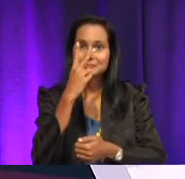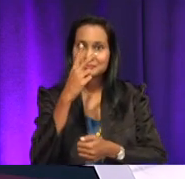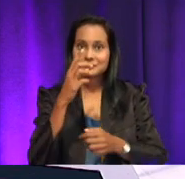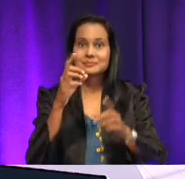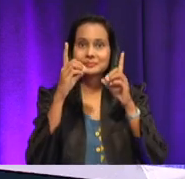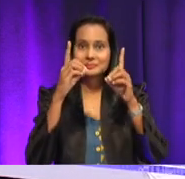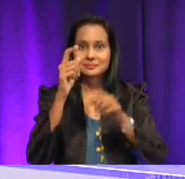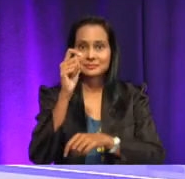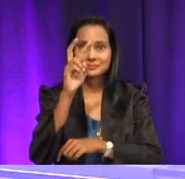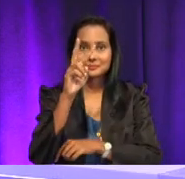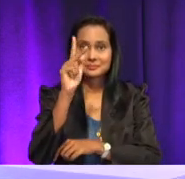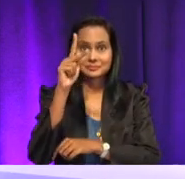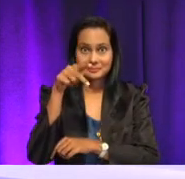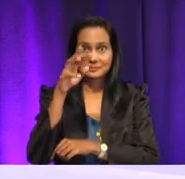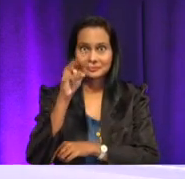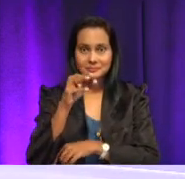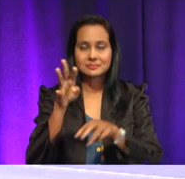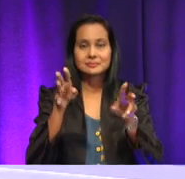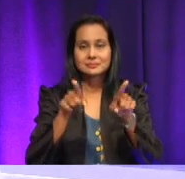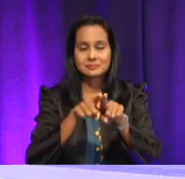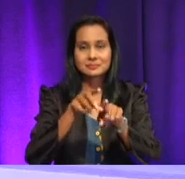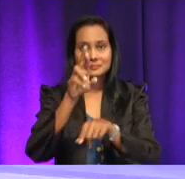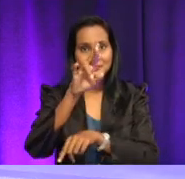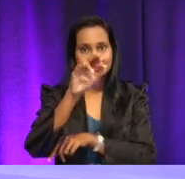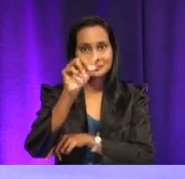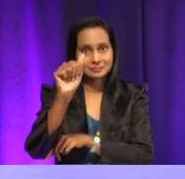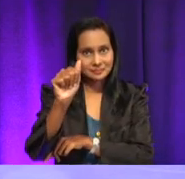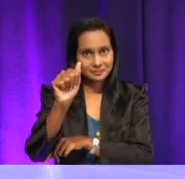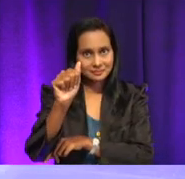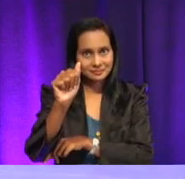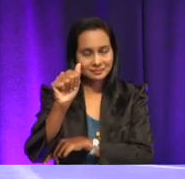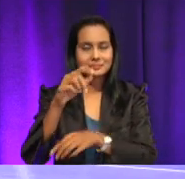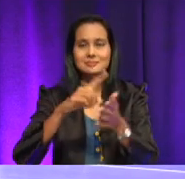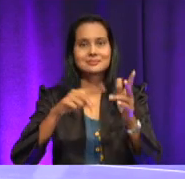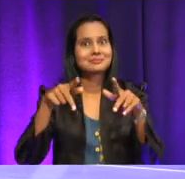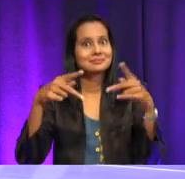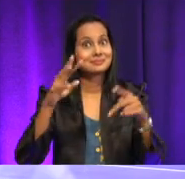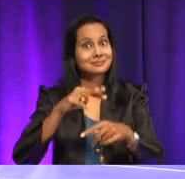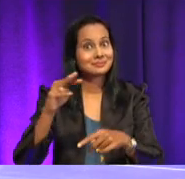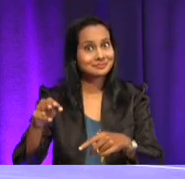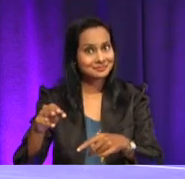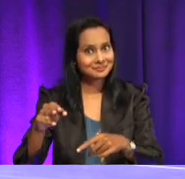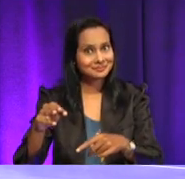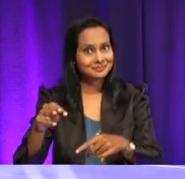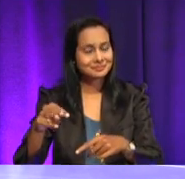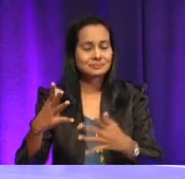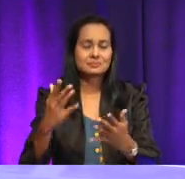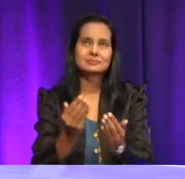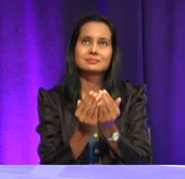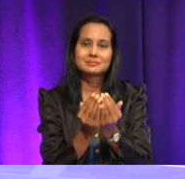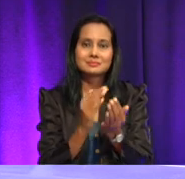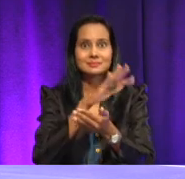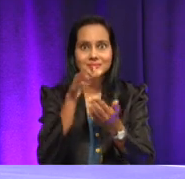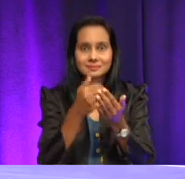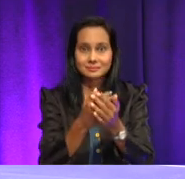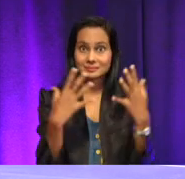KPM hari ini. Bersama-sama dengan saya, Ria, selaku pengacara anda. Apa khabar murid-murid di rumah? Kita doakan dalam keadaan yang sihat sejahtera.